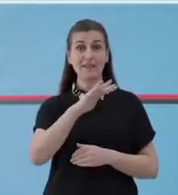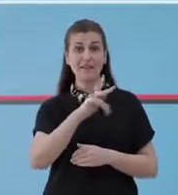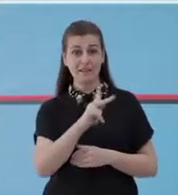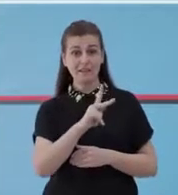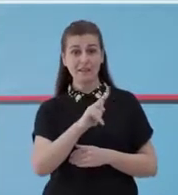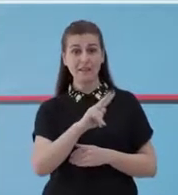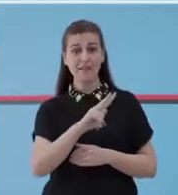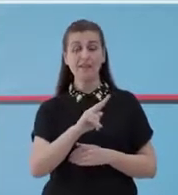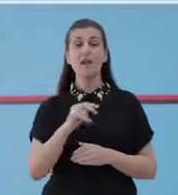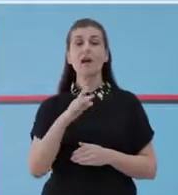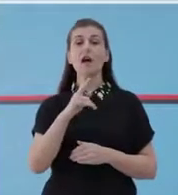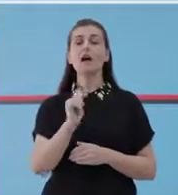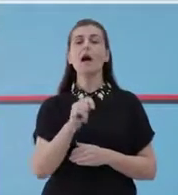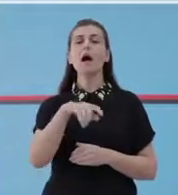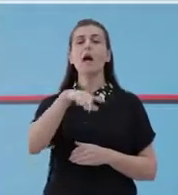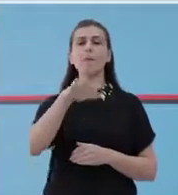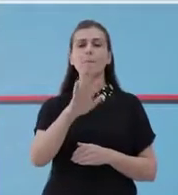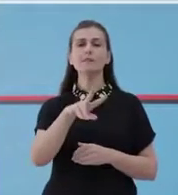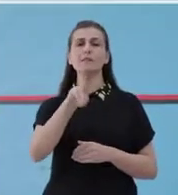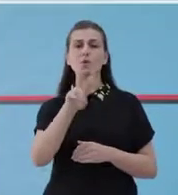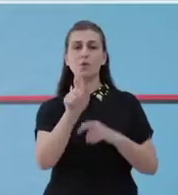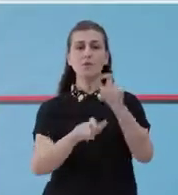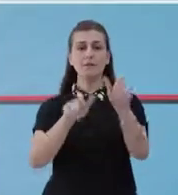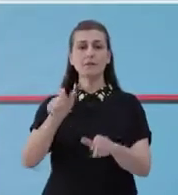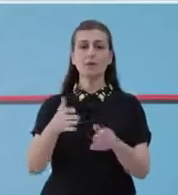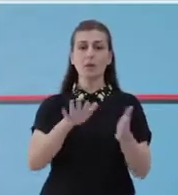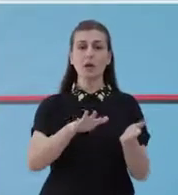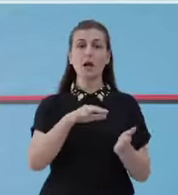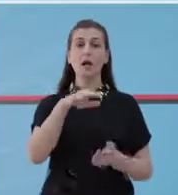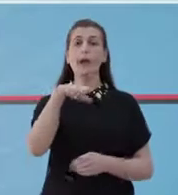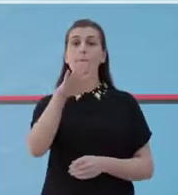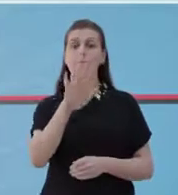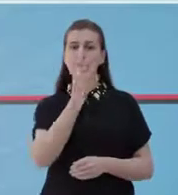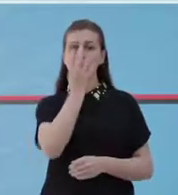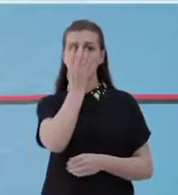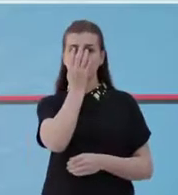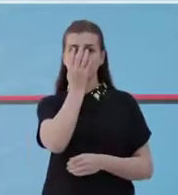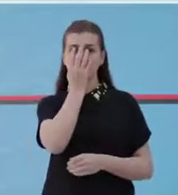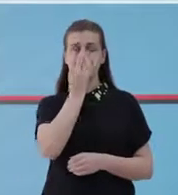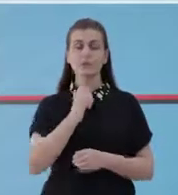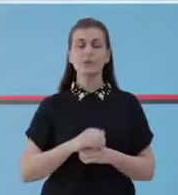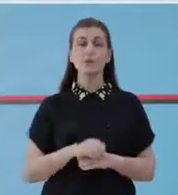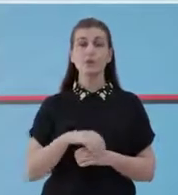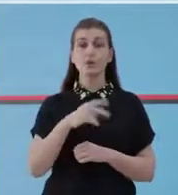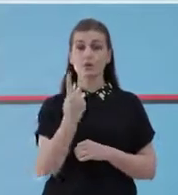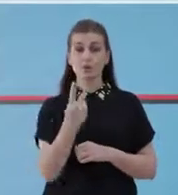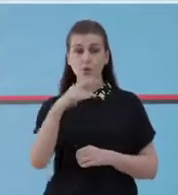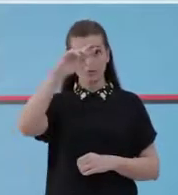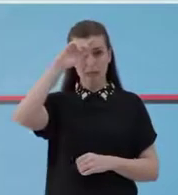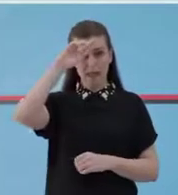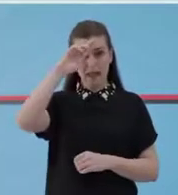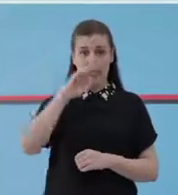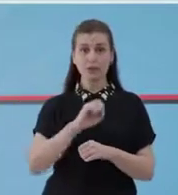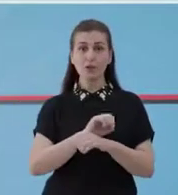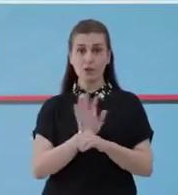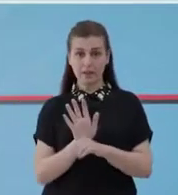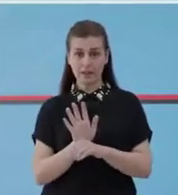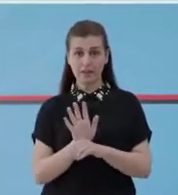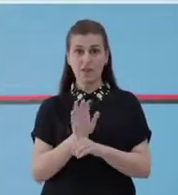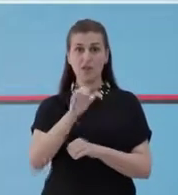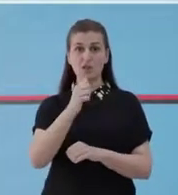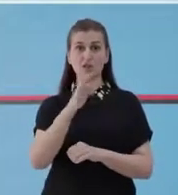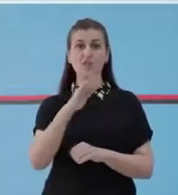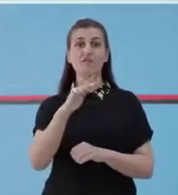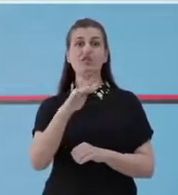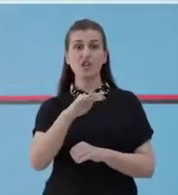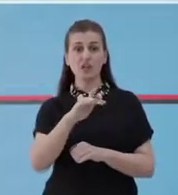gjendhen 52 të shtruar, 5 për të cilve janë në terapi intensive. Në spitalin COVID-2 shqepqet në